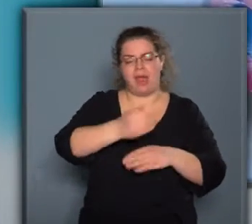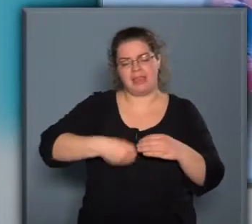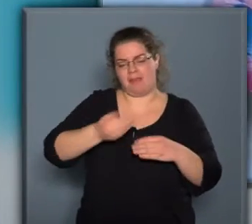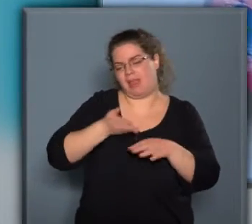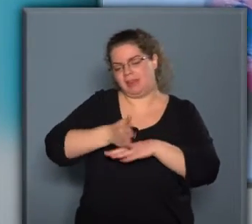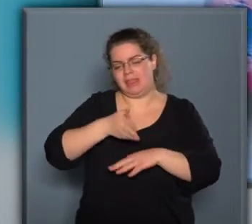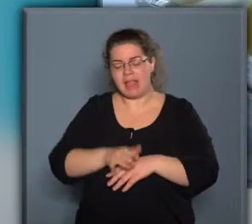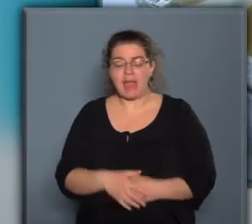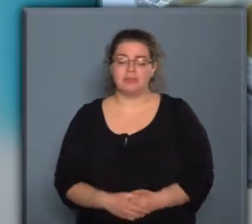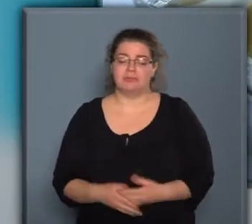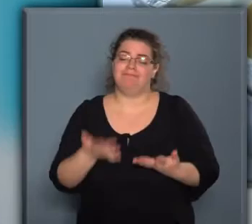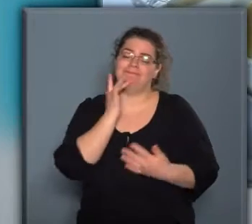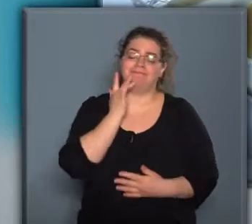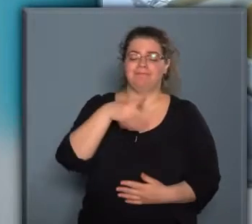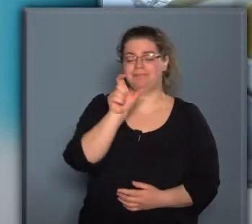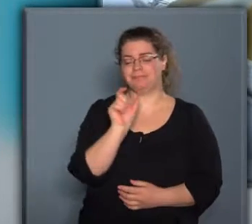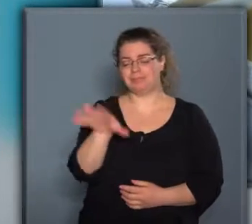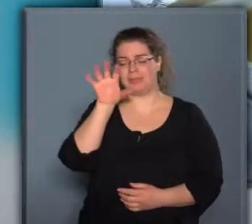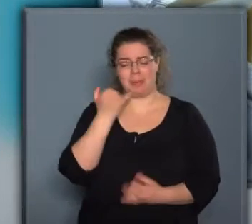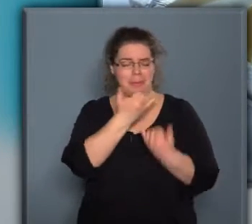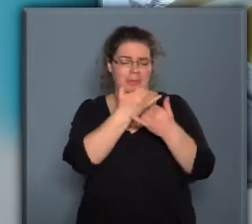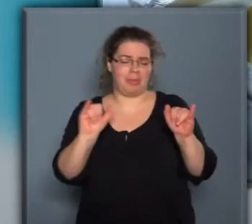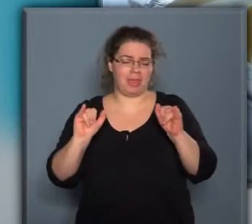A Süteményszó Hallatán